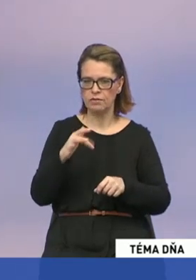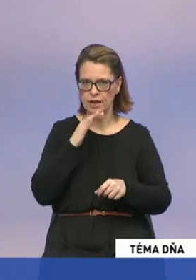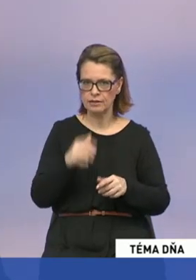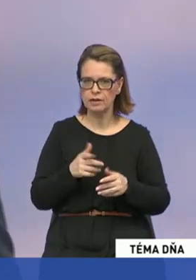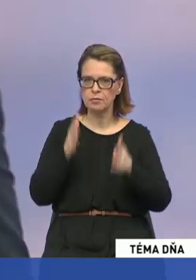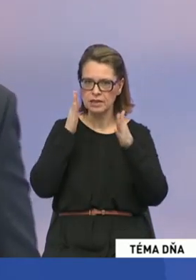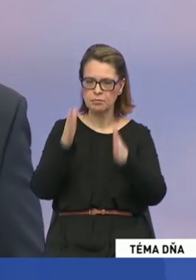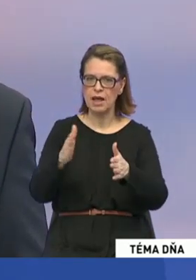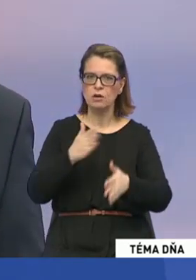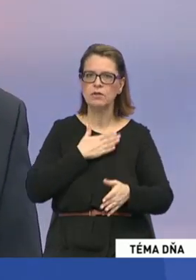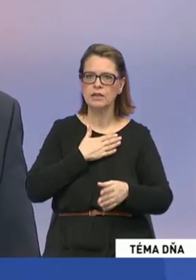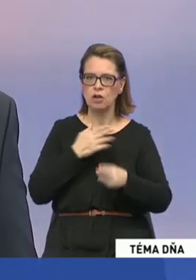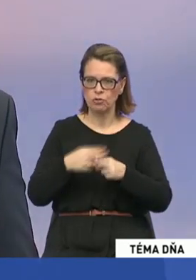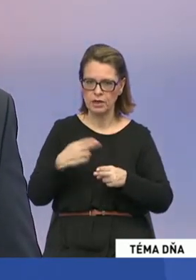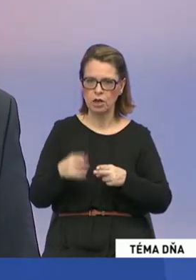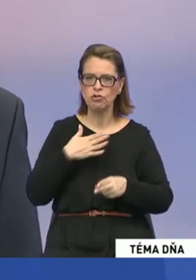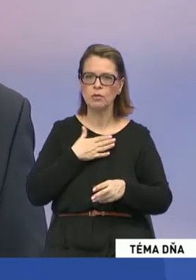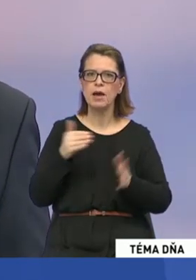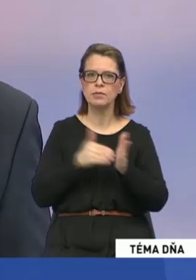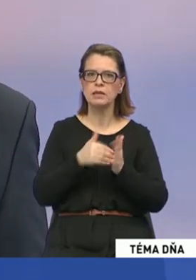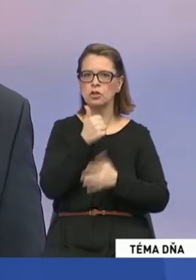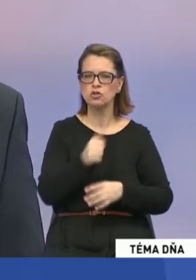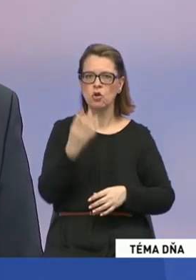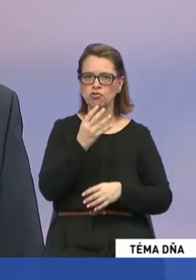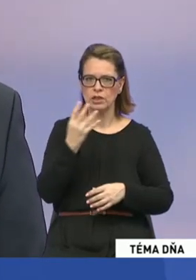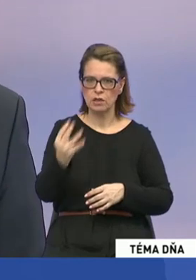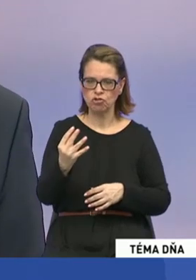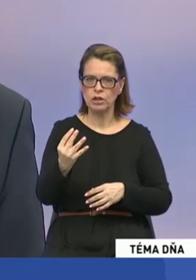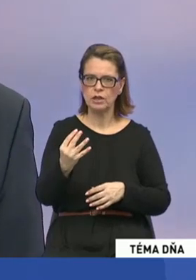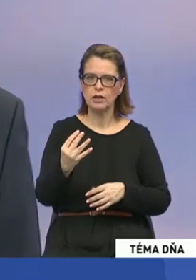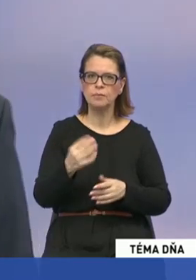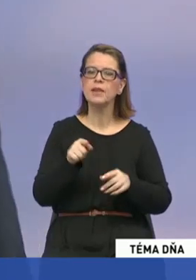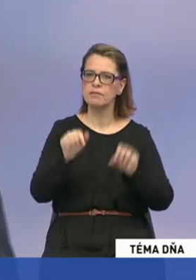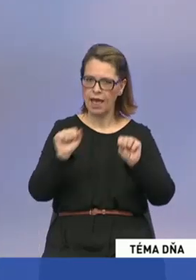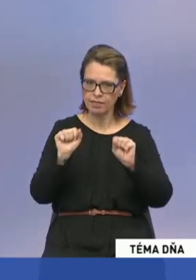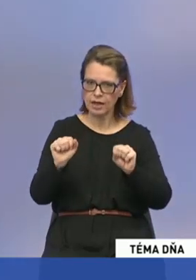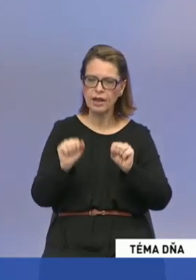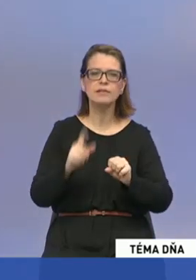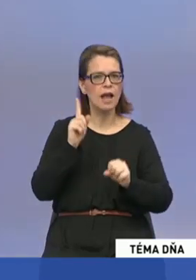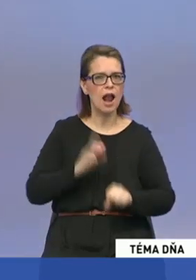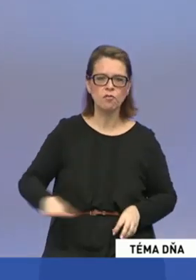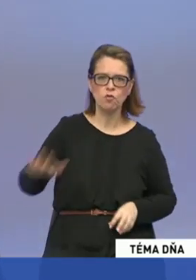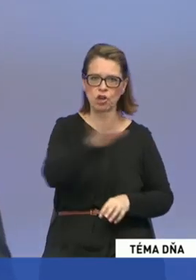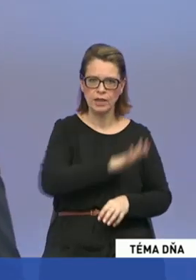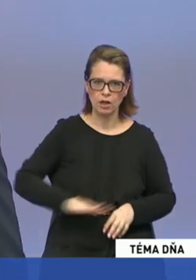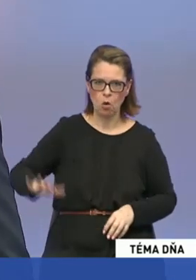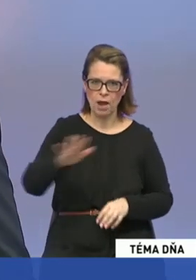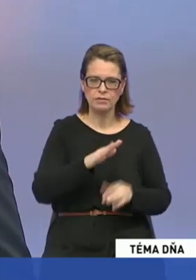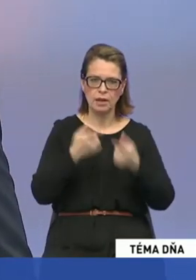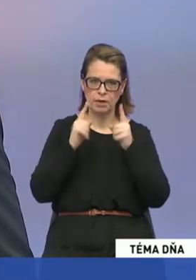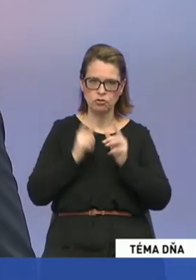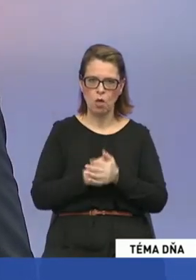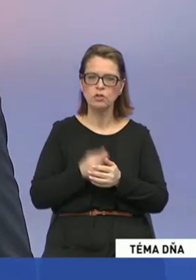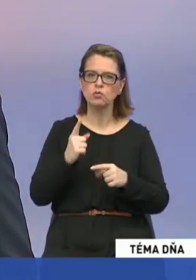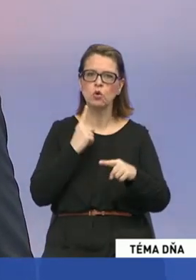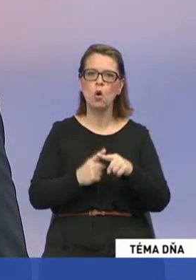smerovalo k našim hriešeniam. Tých máme naozaj dnes 1144 nie len v tej energetike, ale aj vo všetkých oblastiach. Sú to